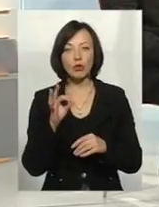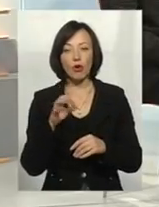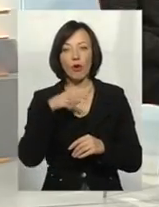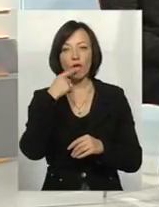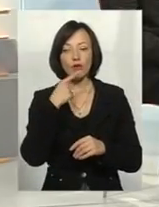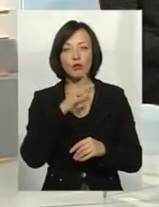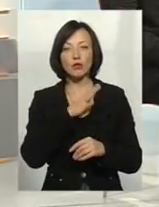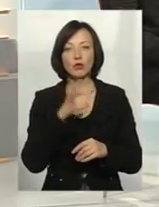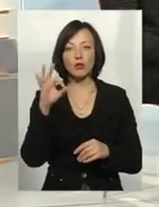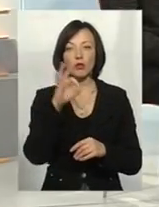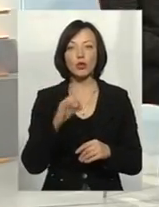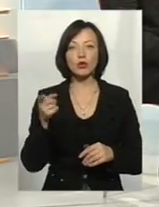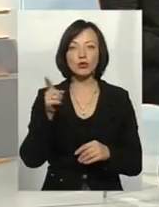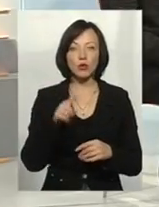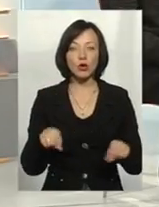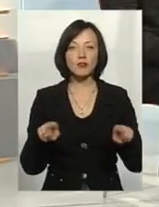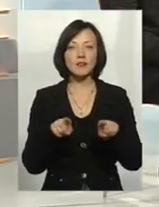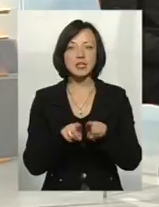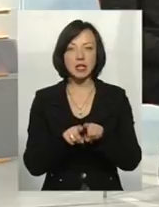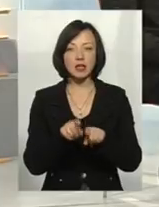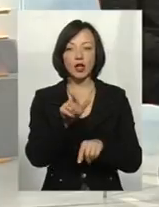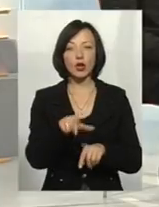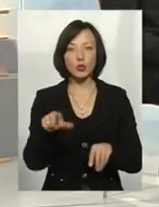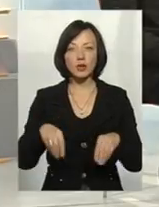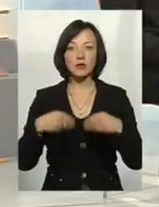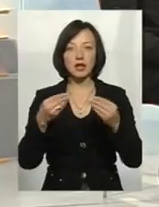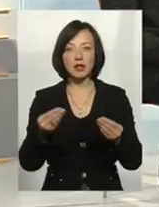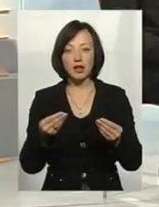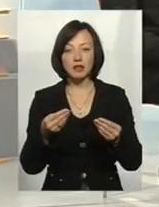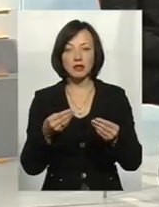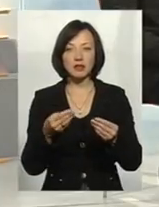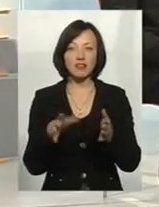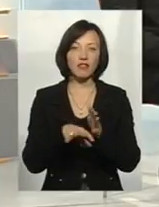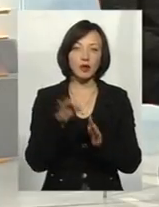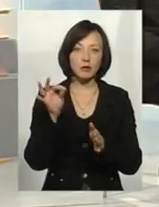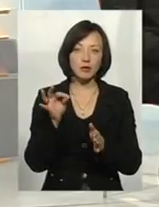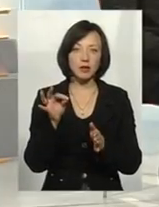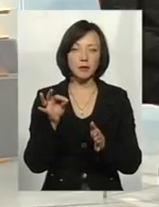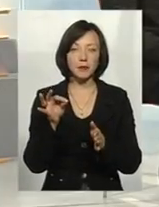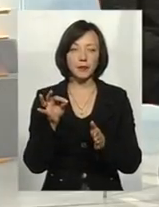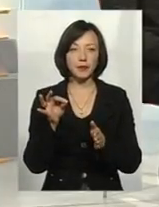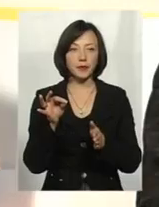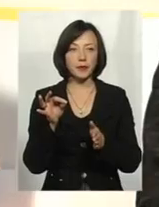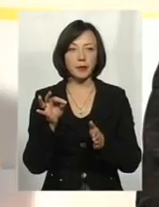йшла про те, щоб все-таки людям надати альтернативу. Тобто,